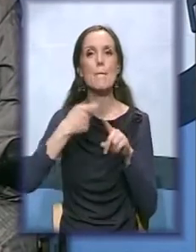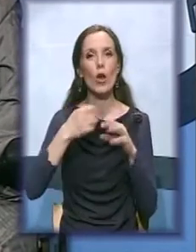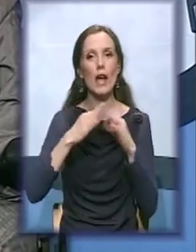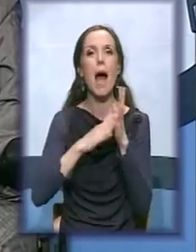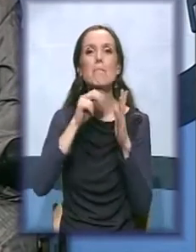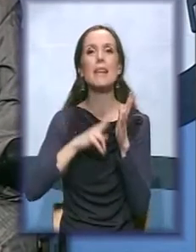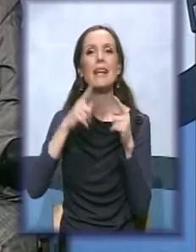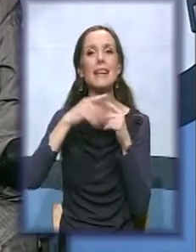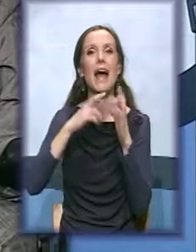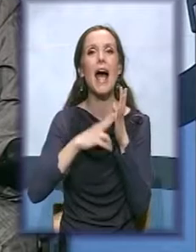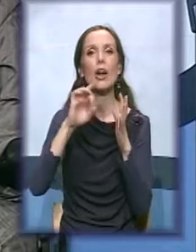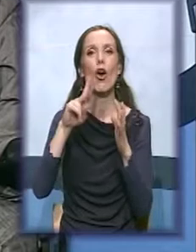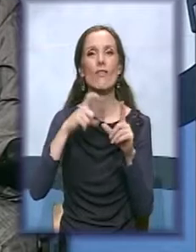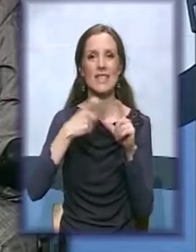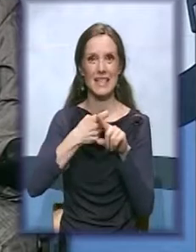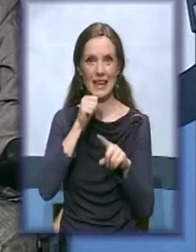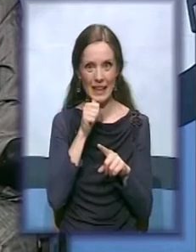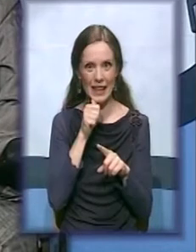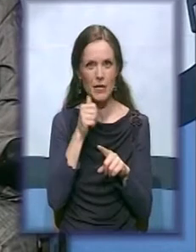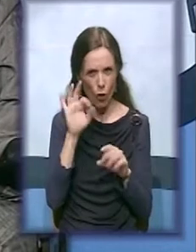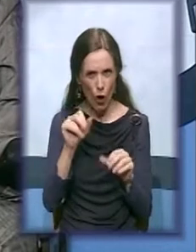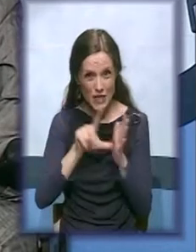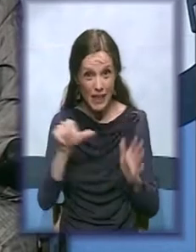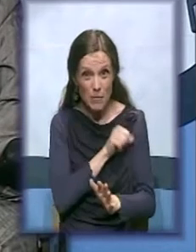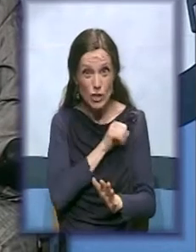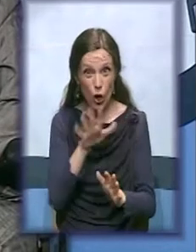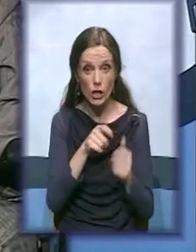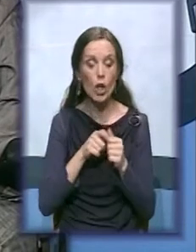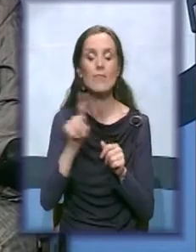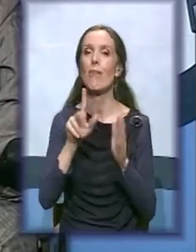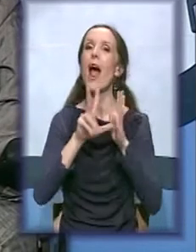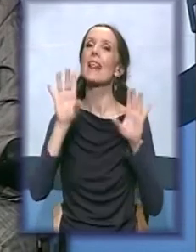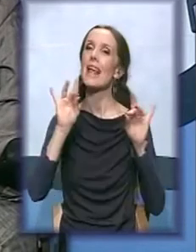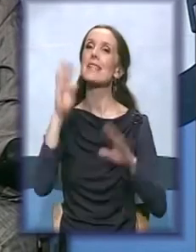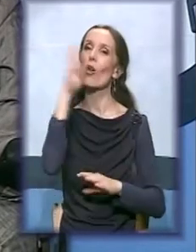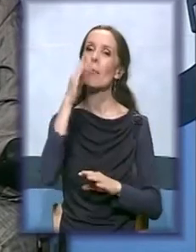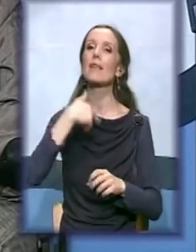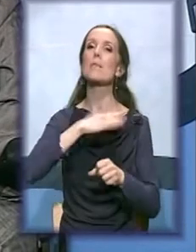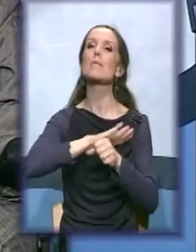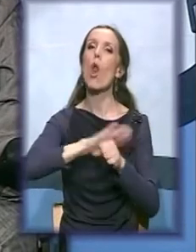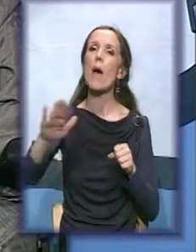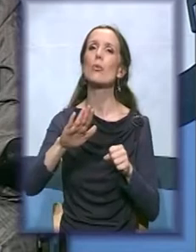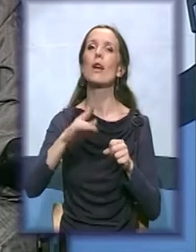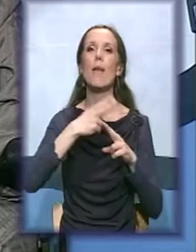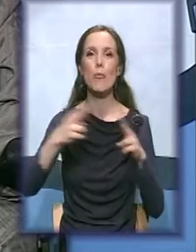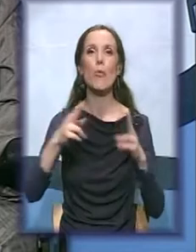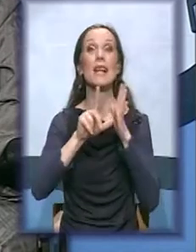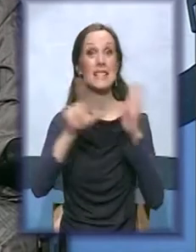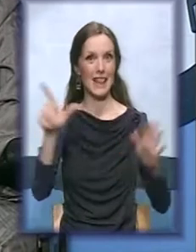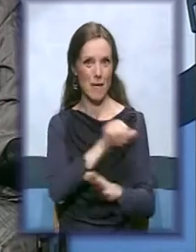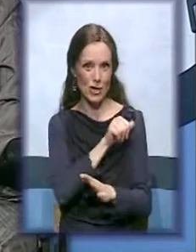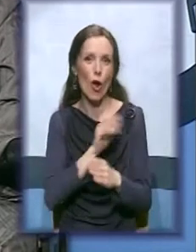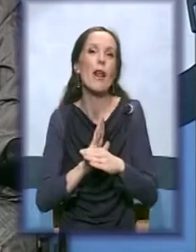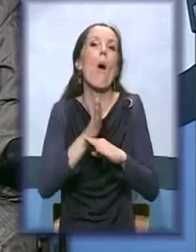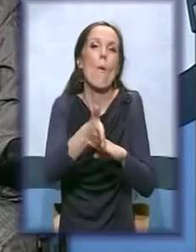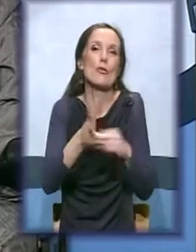Lepojka, je od sedamnesta? osamnesta. Osamnesta? Jeste, desetog marca smo napunili punih sedamnest godina rada. I ušli u